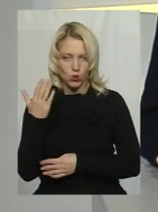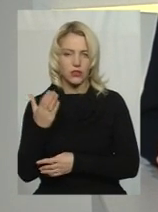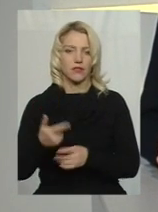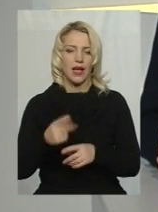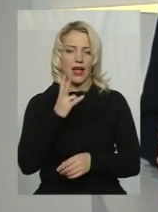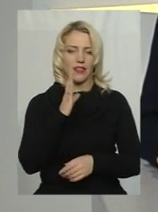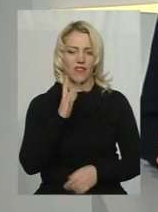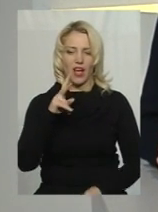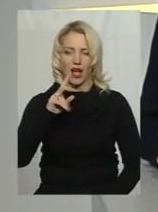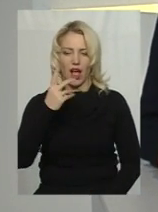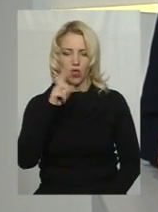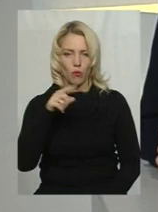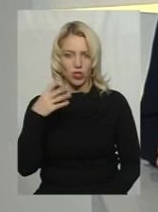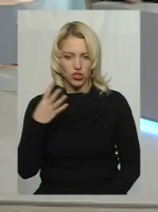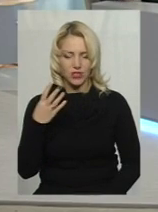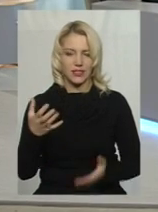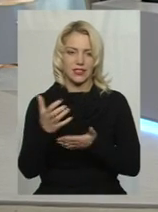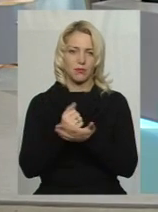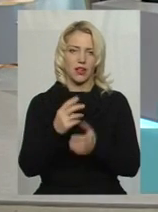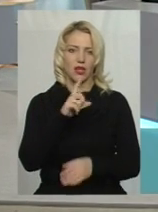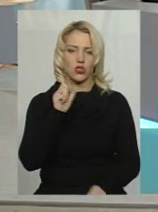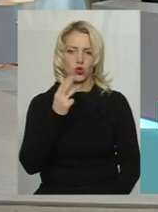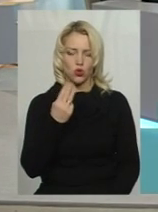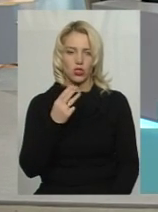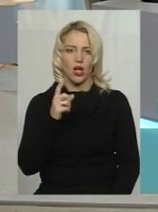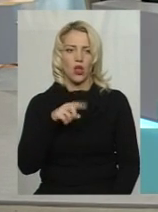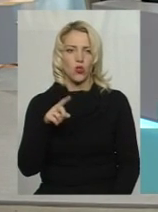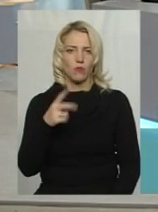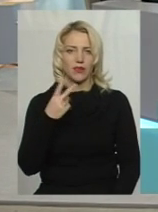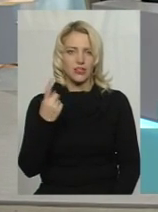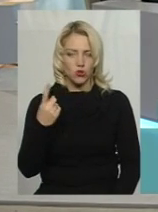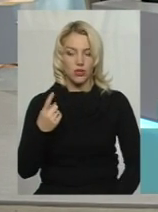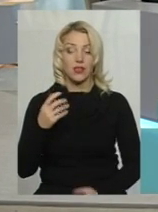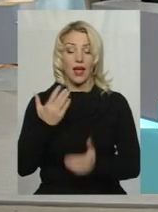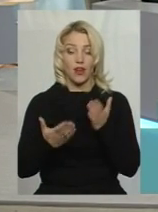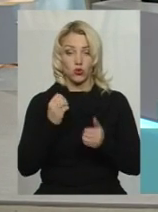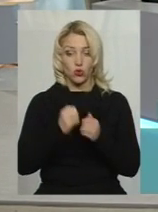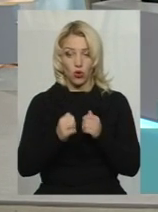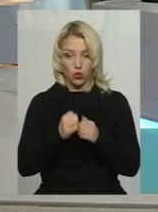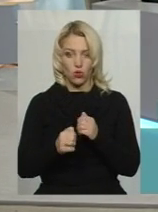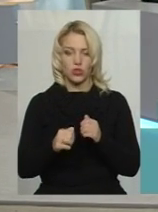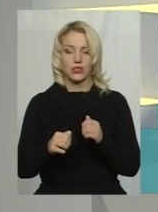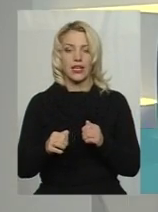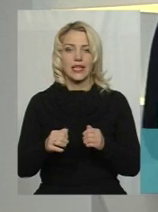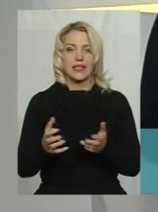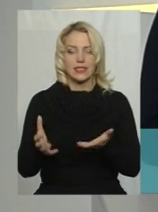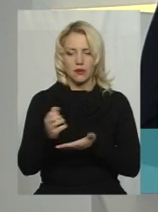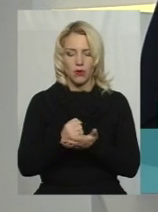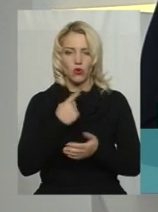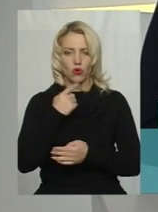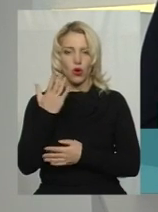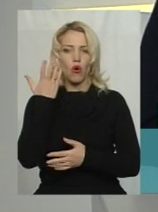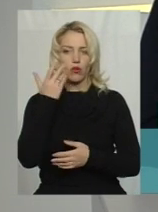ЗОЖ номер 21. От якщо кожен збере необхідну кількість голосів, то коли можуть розраховувати, що майданчики у них з